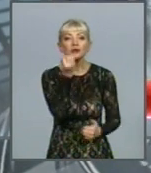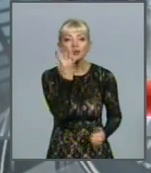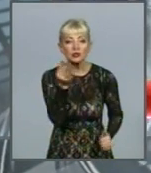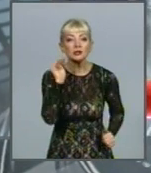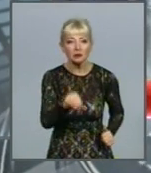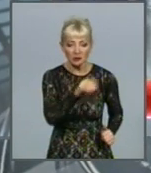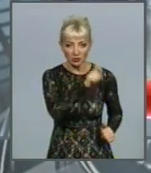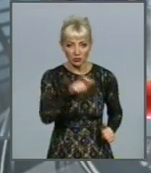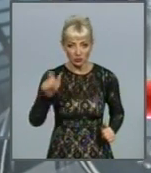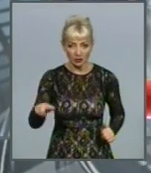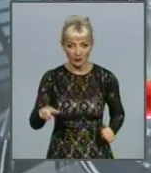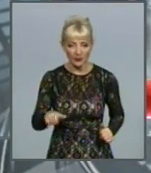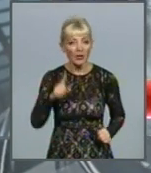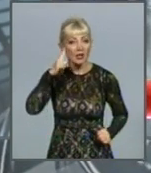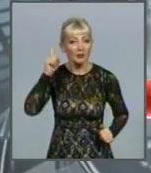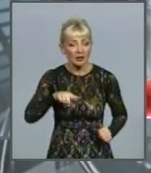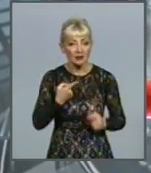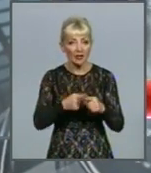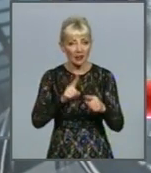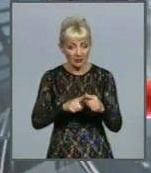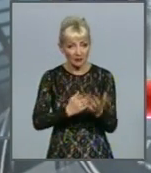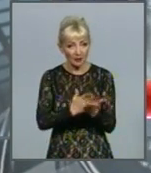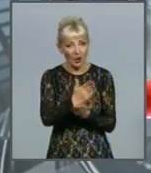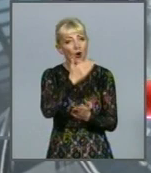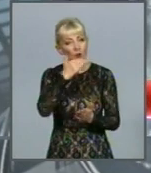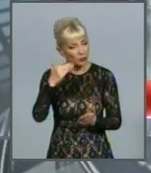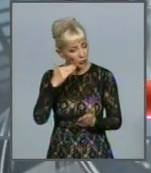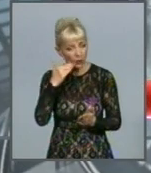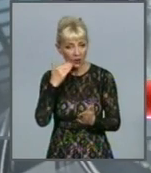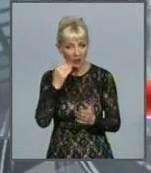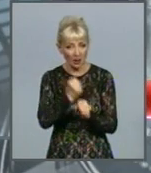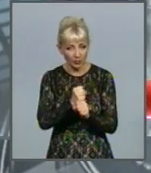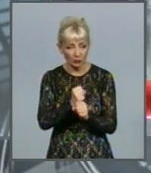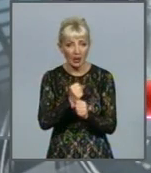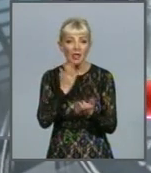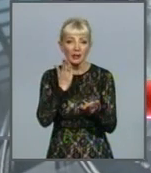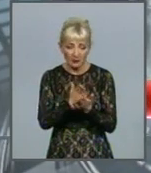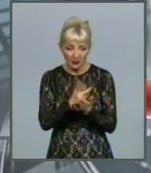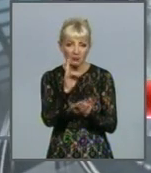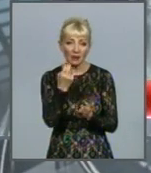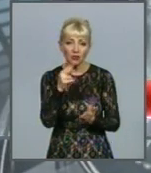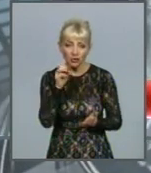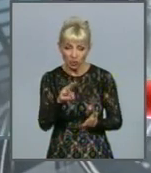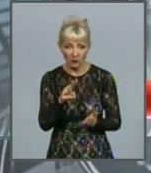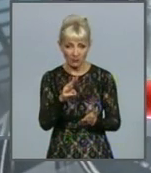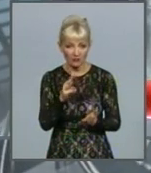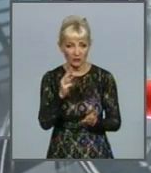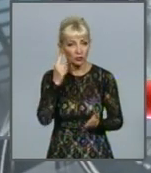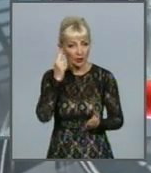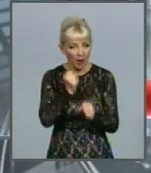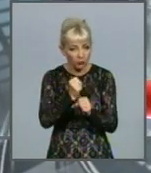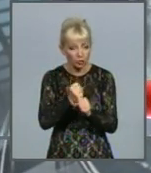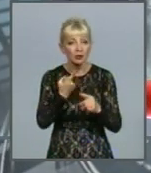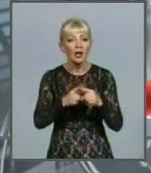тисяч людей. Звісно, що у даному напрямку багато роботи, тому маємо над чим працювати. І це, перш за все,